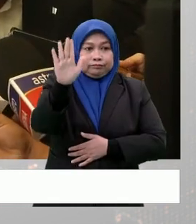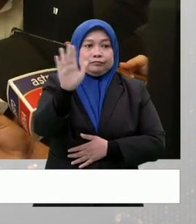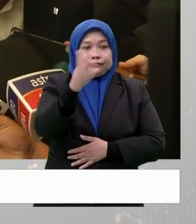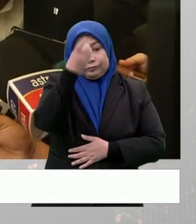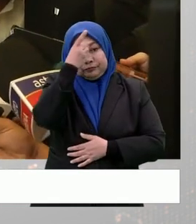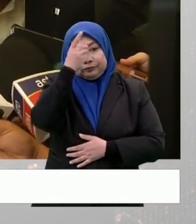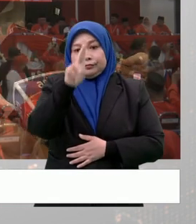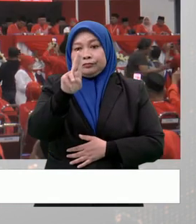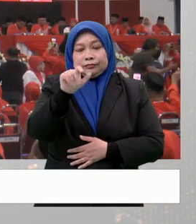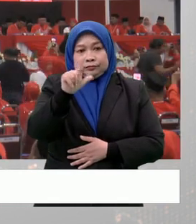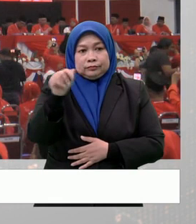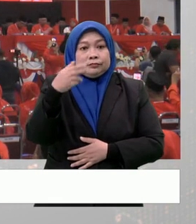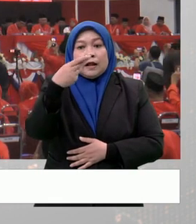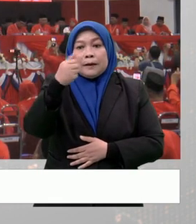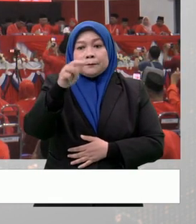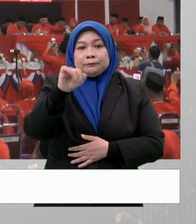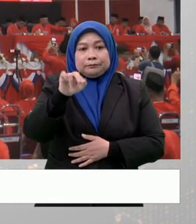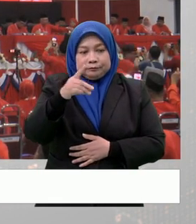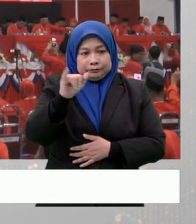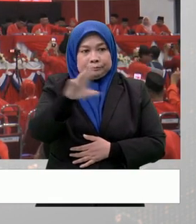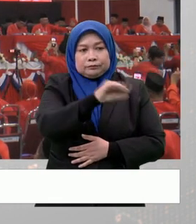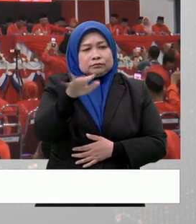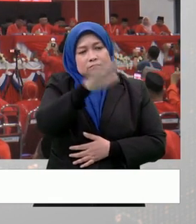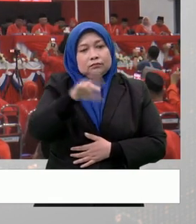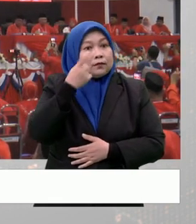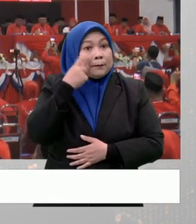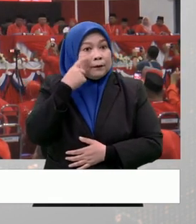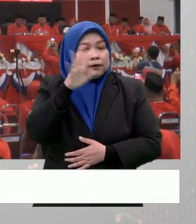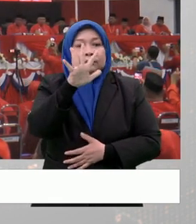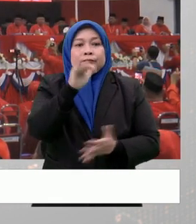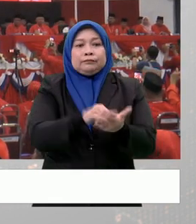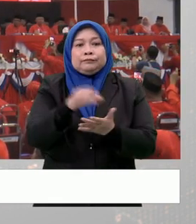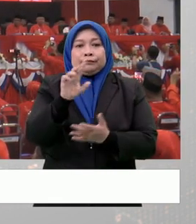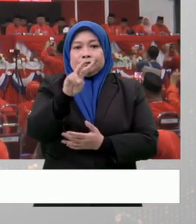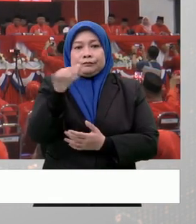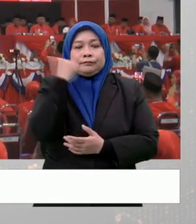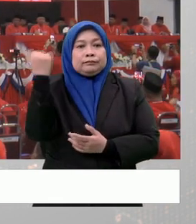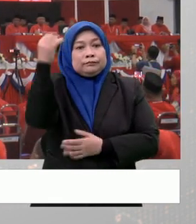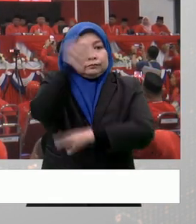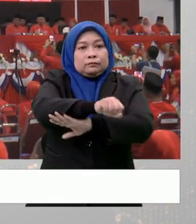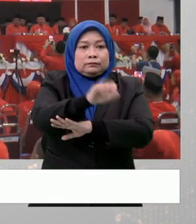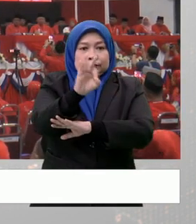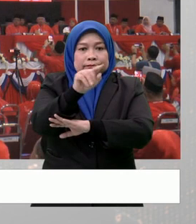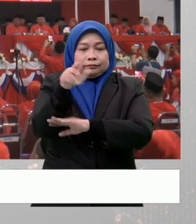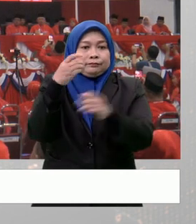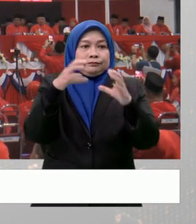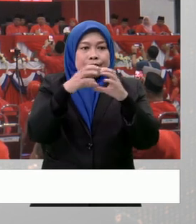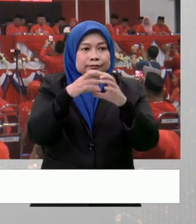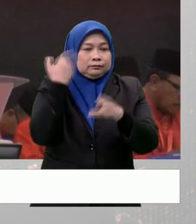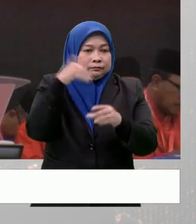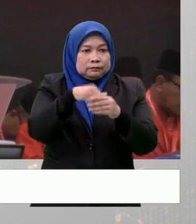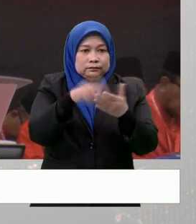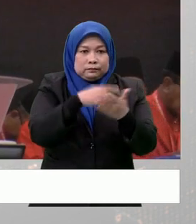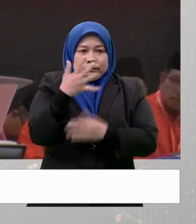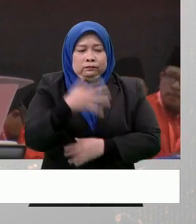Datuk Syedera Dr. Ahmad Zahid Hamidi yang menang dengan majoriti 5,073 menewaskan Fakur Razak Arsyad daripada PKR dalam PRU